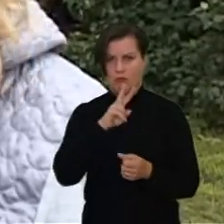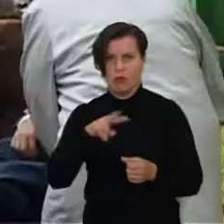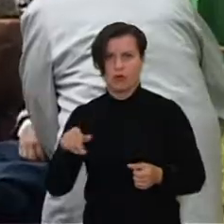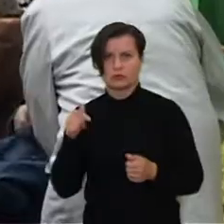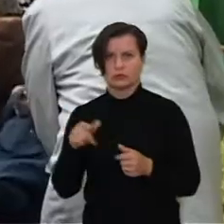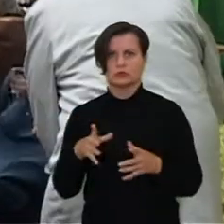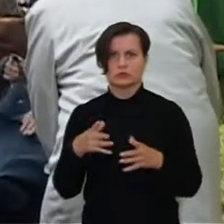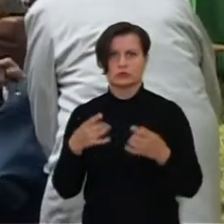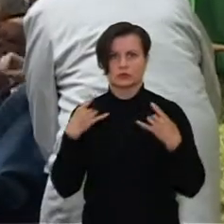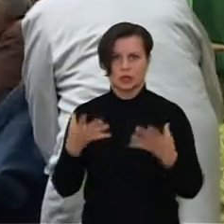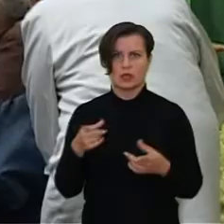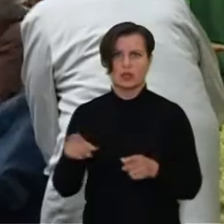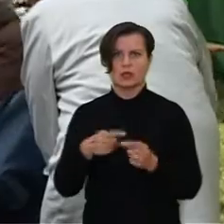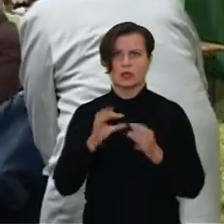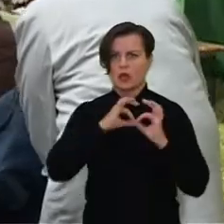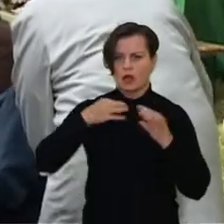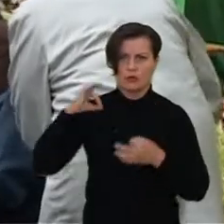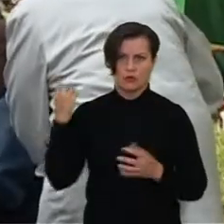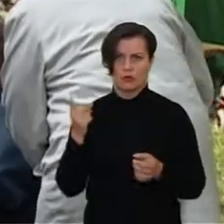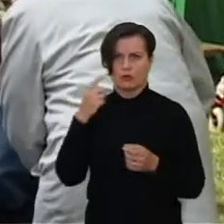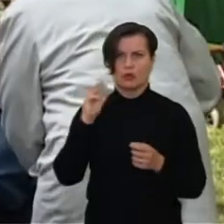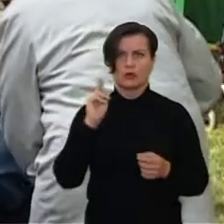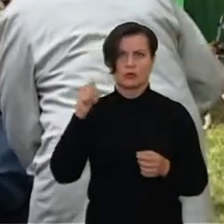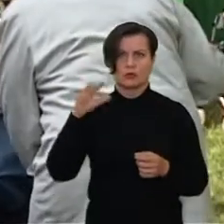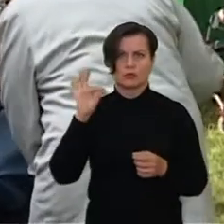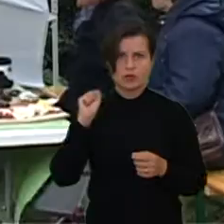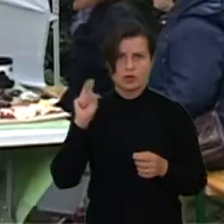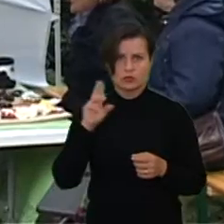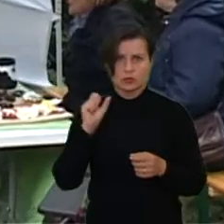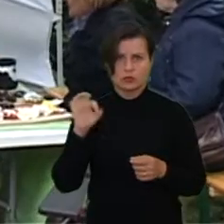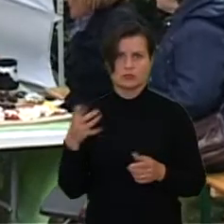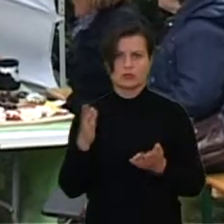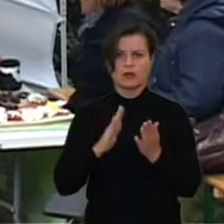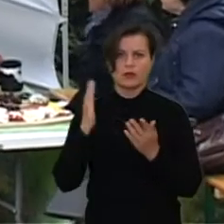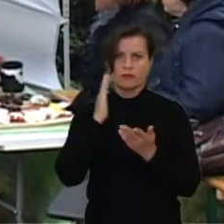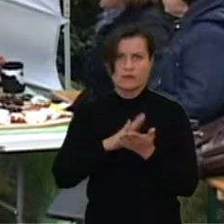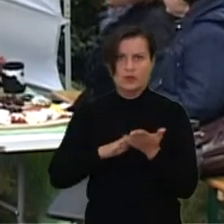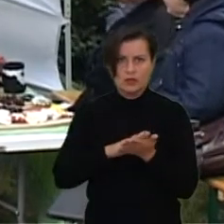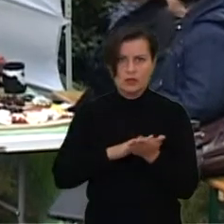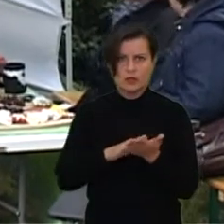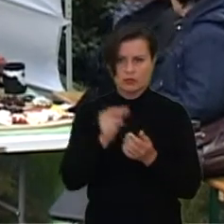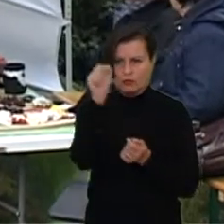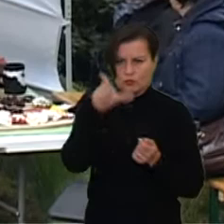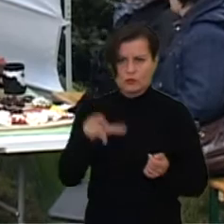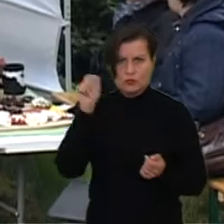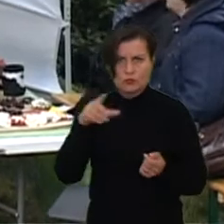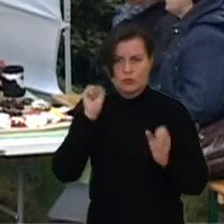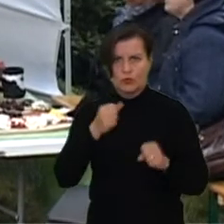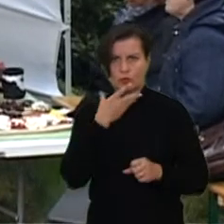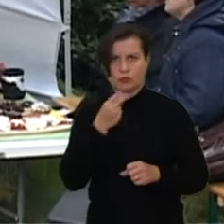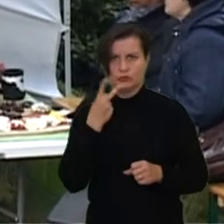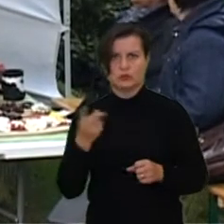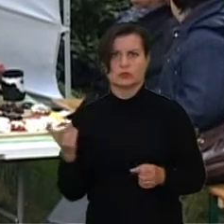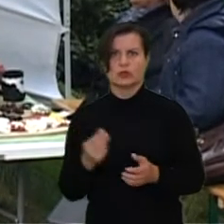šventėje. Ir karaliukai, ir dekupažas, ir iš Vilnos, ir bonkas labai gražiai galit pasižiūrėti, jeigu